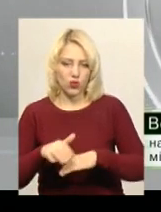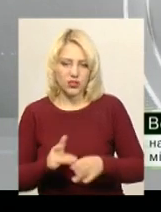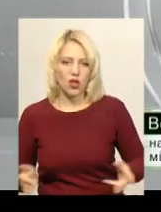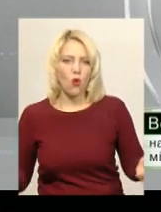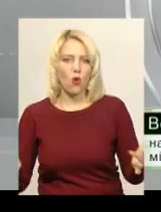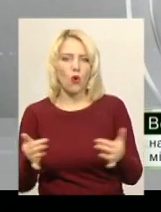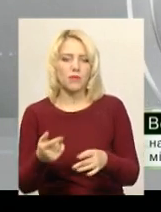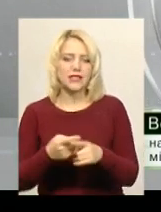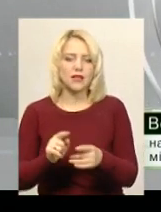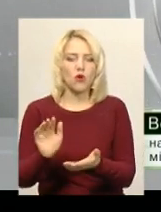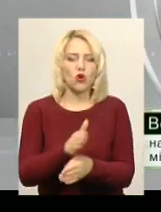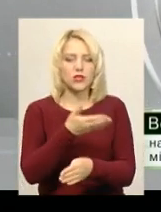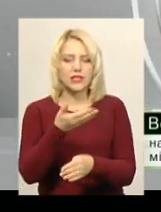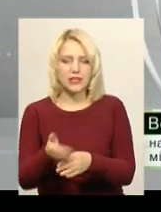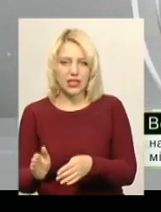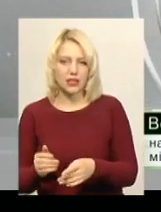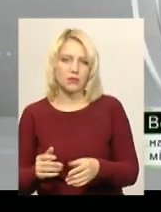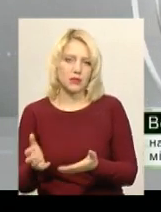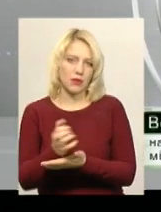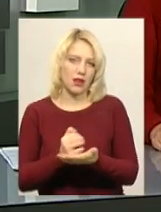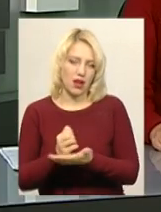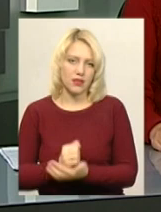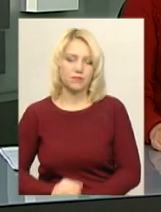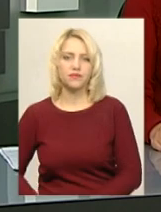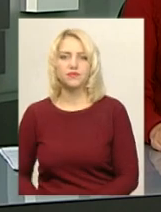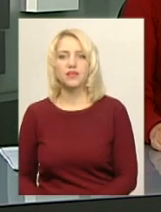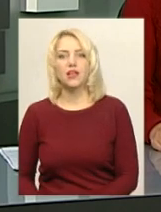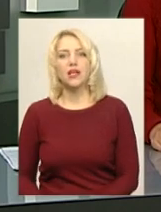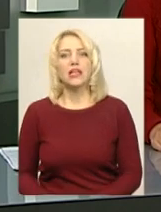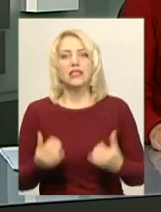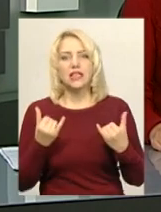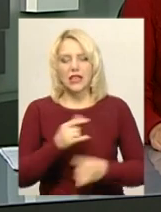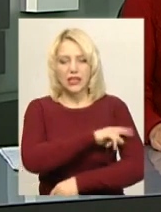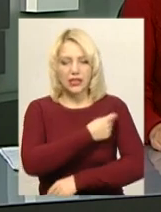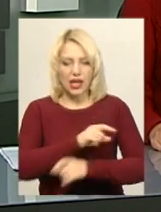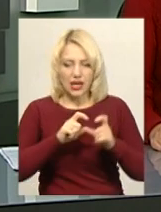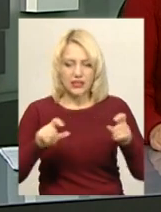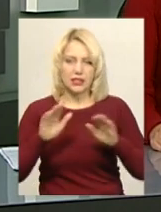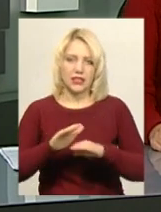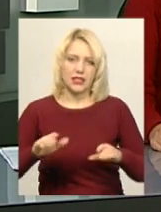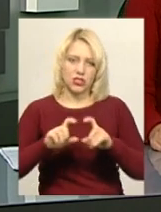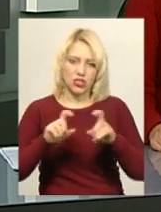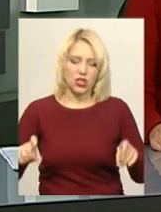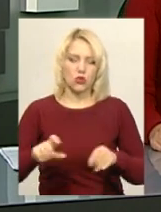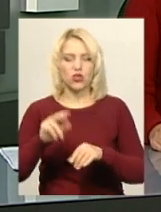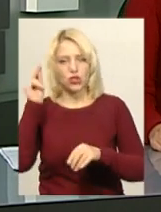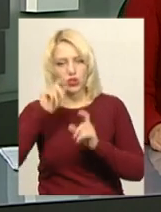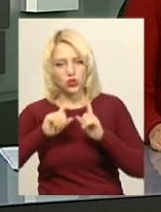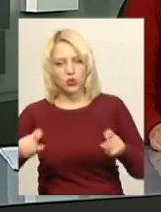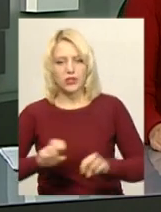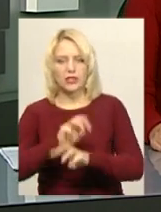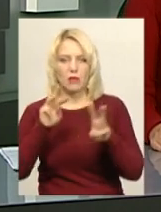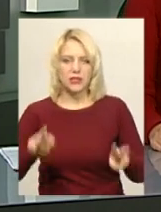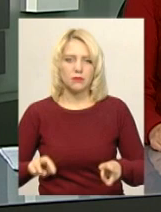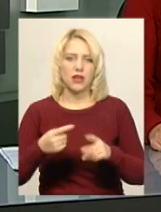збиранням, але ми цю роботу нарощуємо. Лікарні, дитячі садочки та школи забезпечені контейнерами під